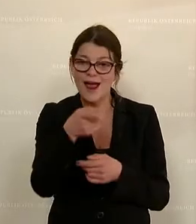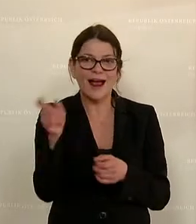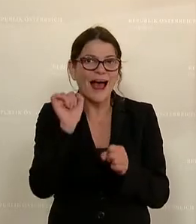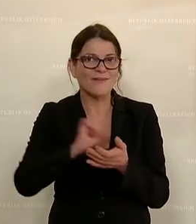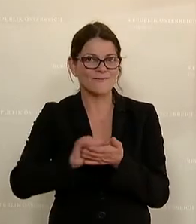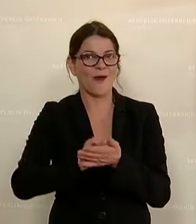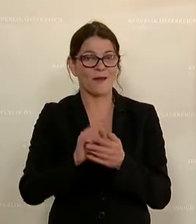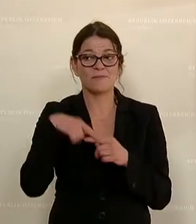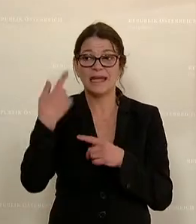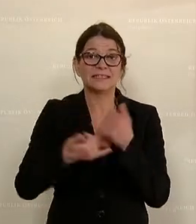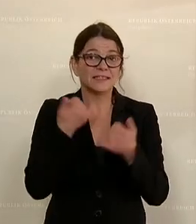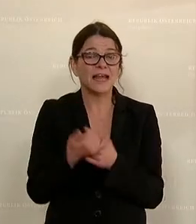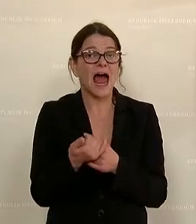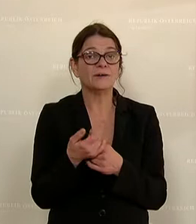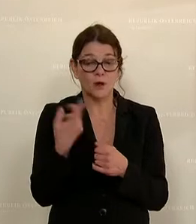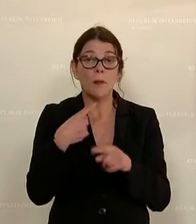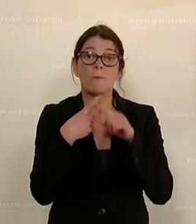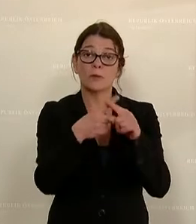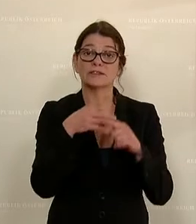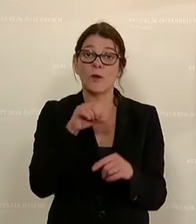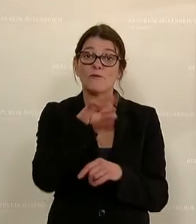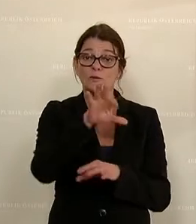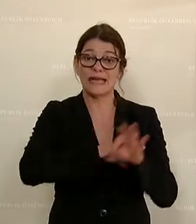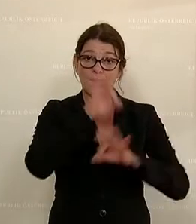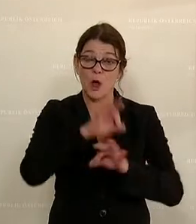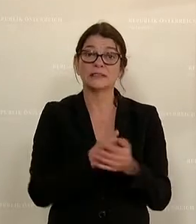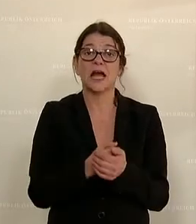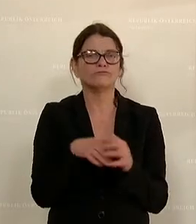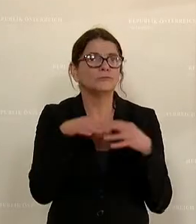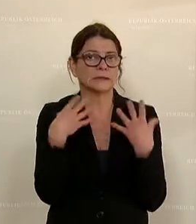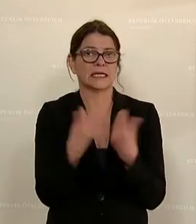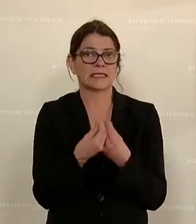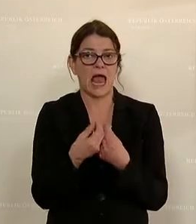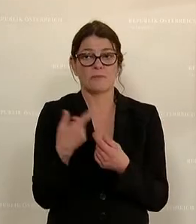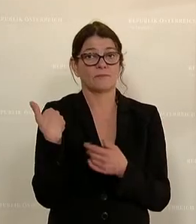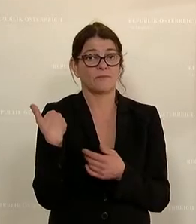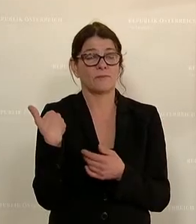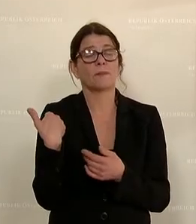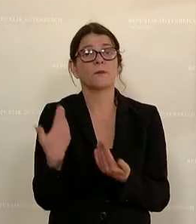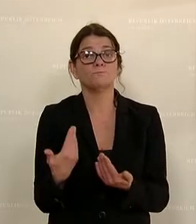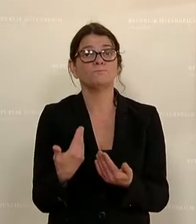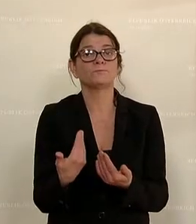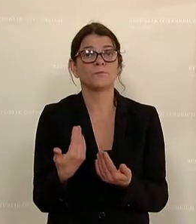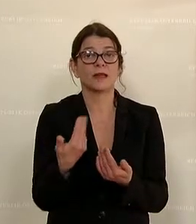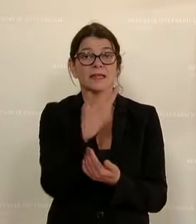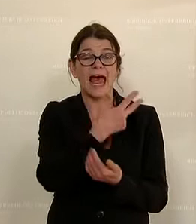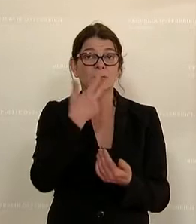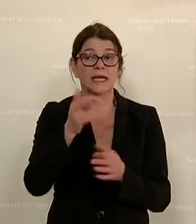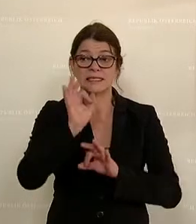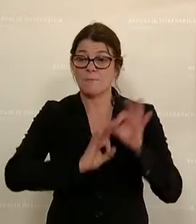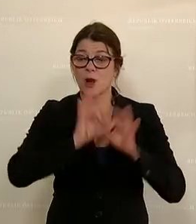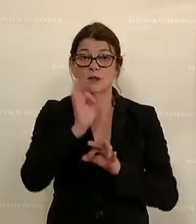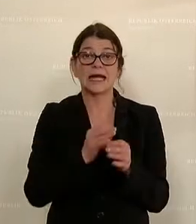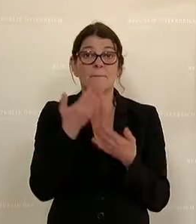im nächsten Jahr auf ein Plus von 15 Prozent. Insgesamt werden insgesamt 33 Prozent